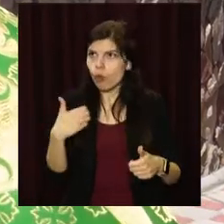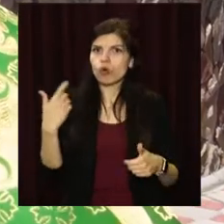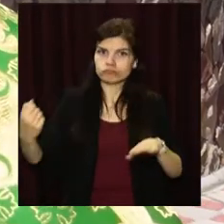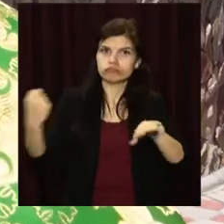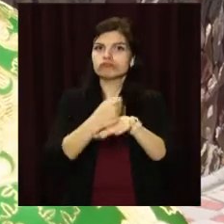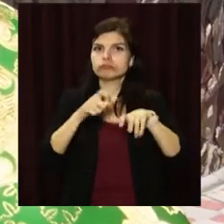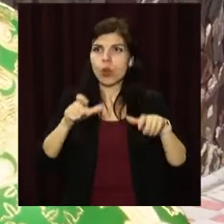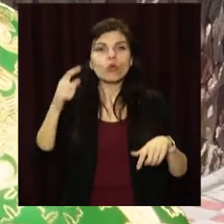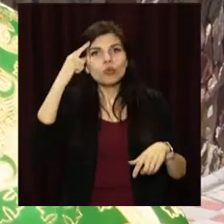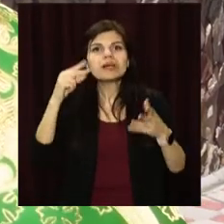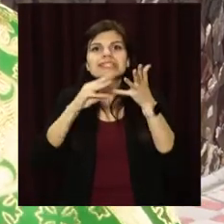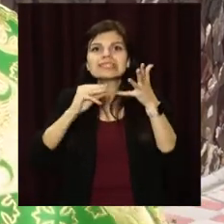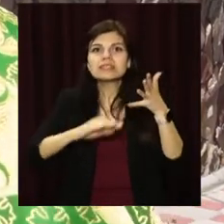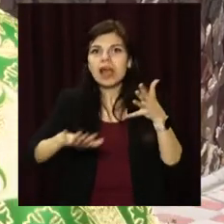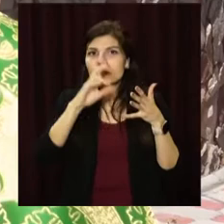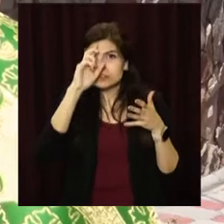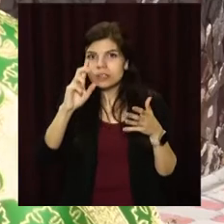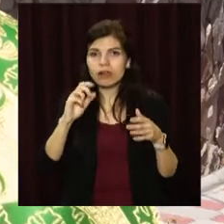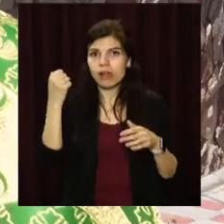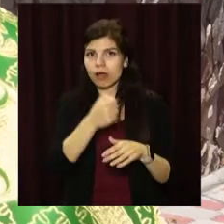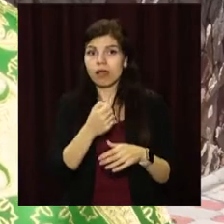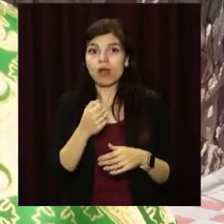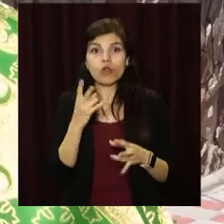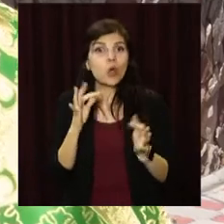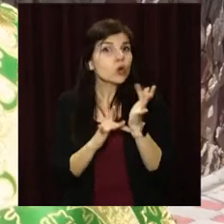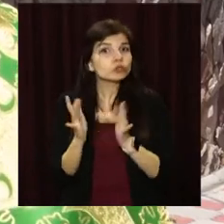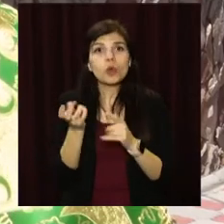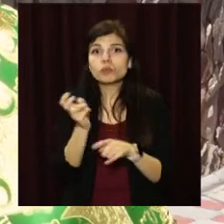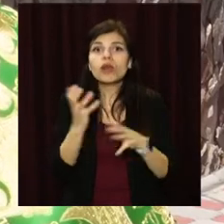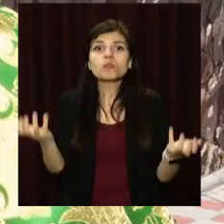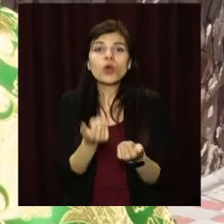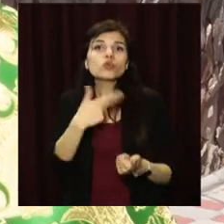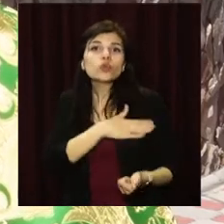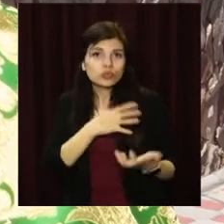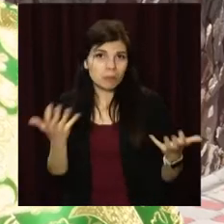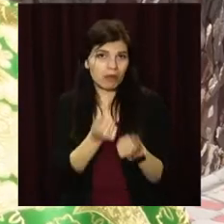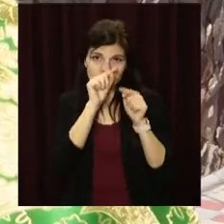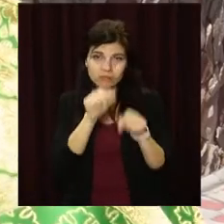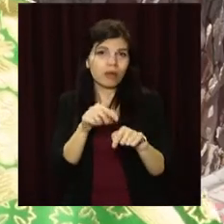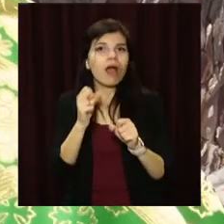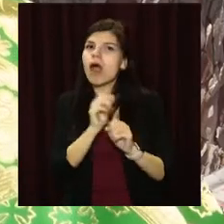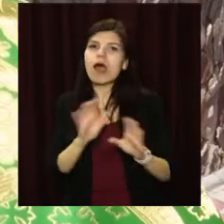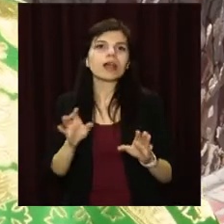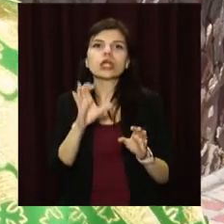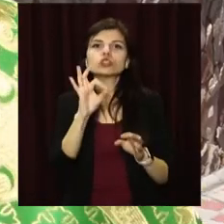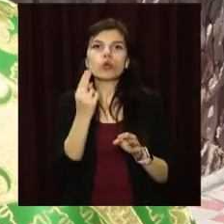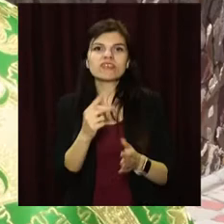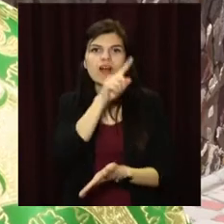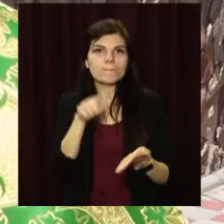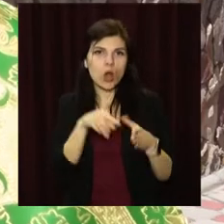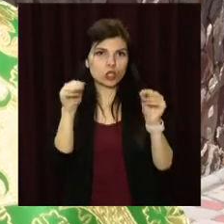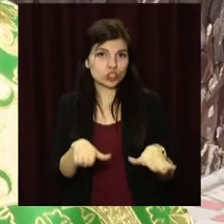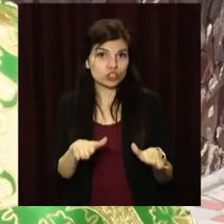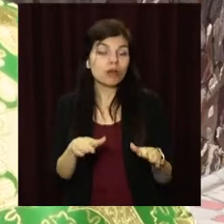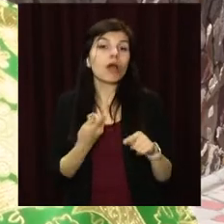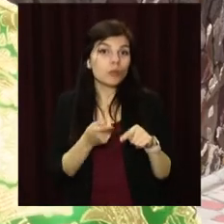такого царя. Люди так сприйняли Христа, як такого собі царя. Але Христос прийшов рятувати людські душі, вони вирішують соціальні питання.